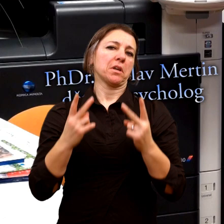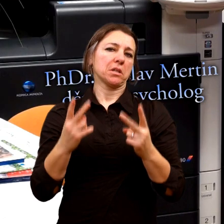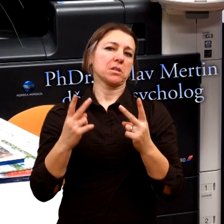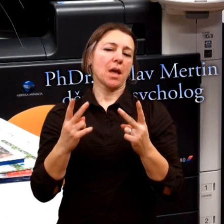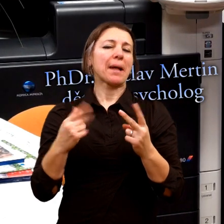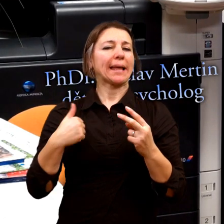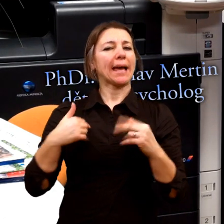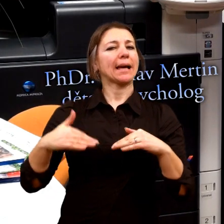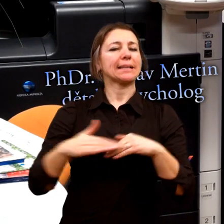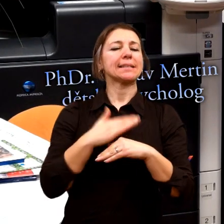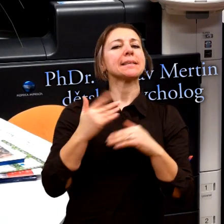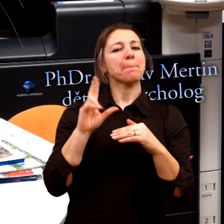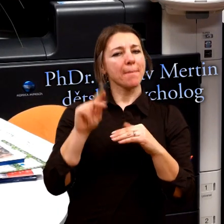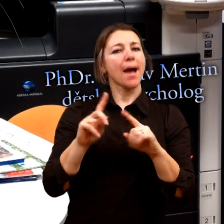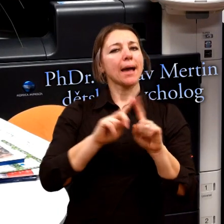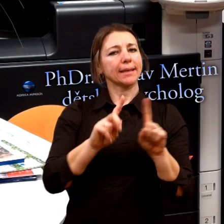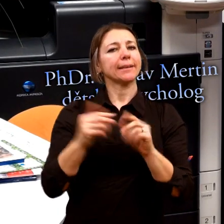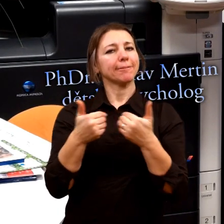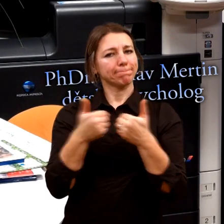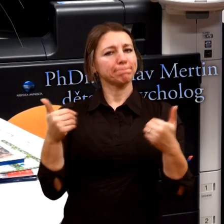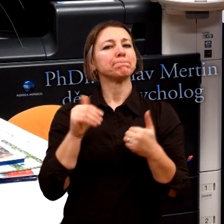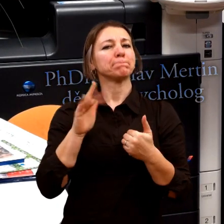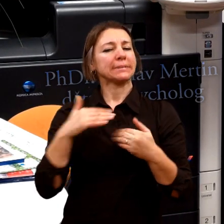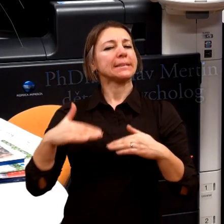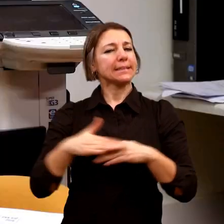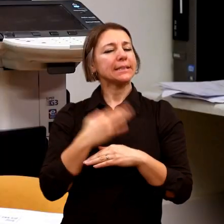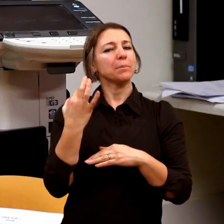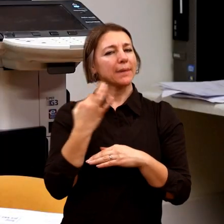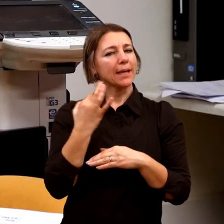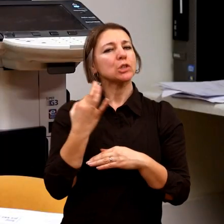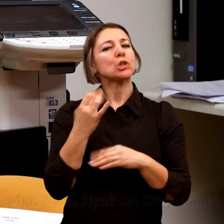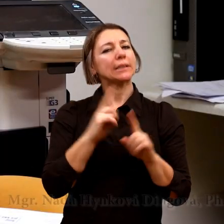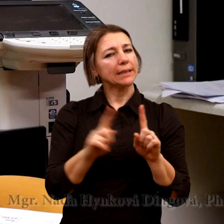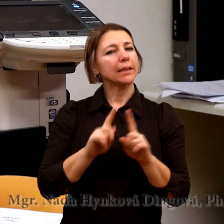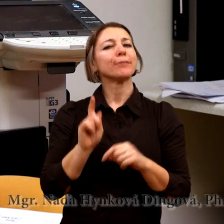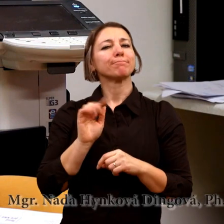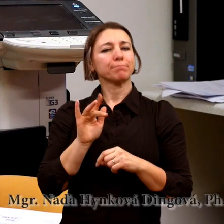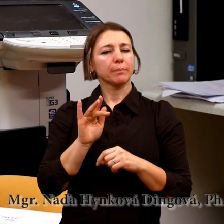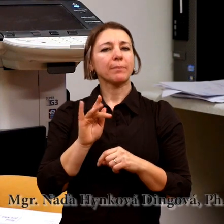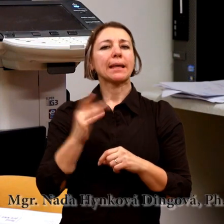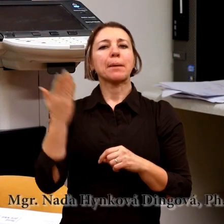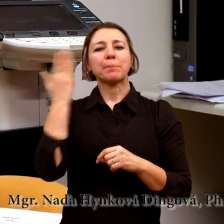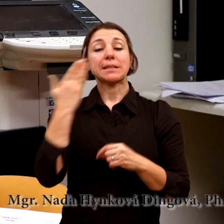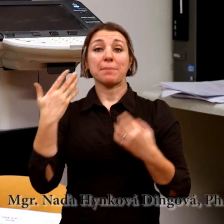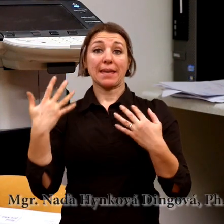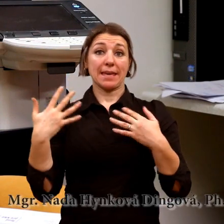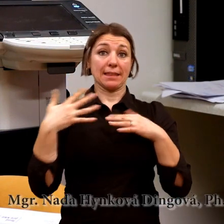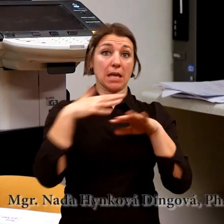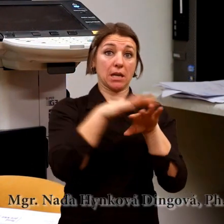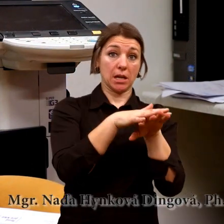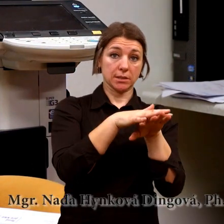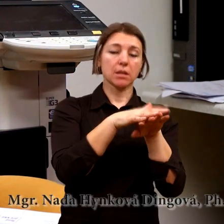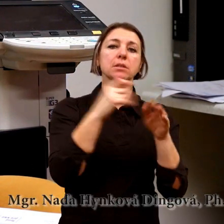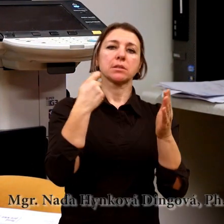ale já tam přece jenom určitý rozdíl cítím s tím, že při integraci my vlastně